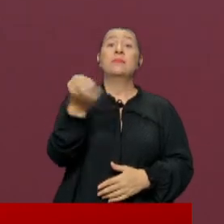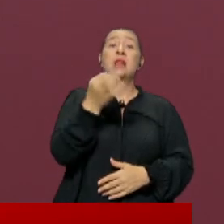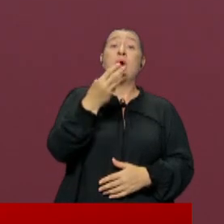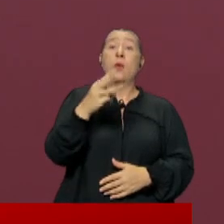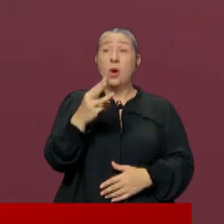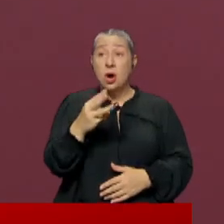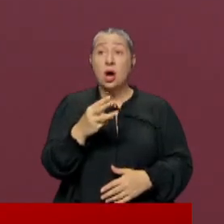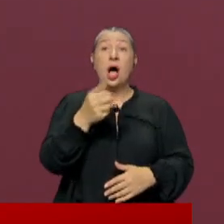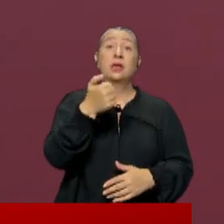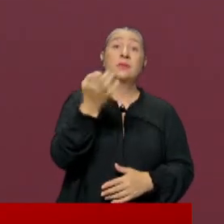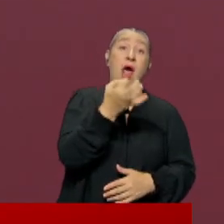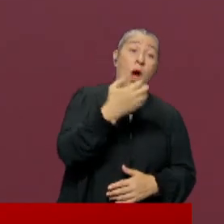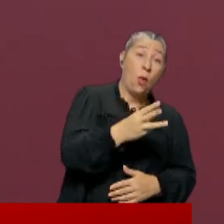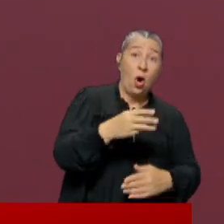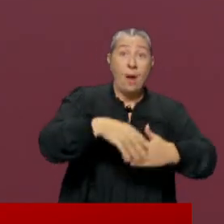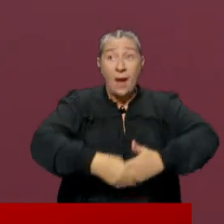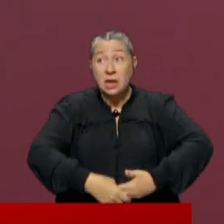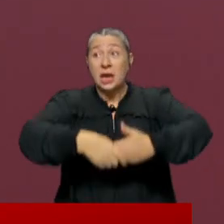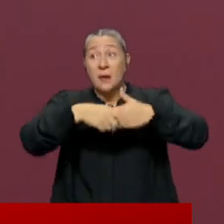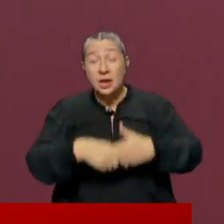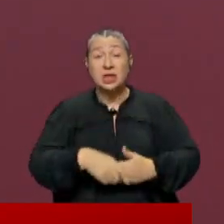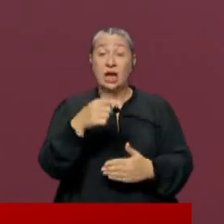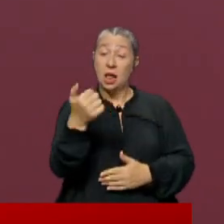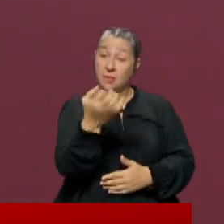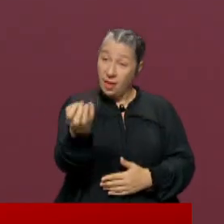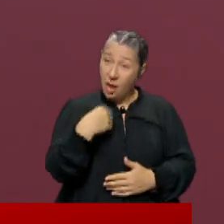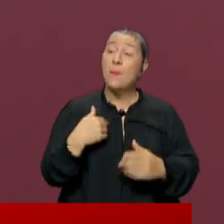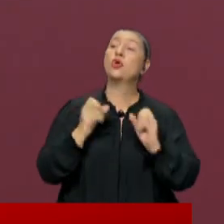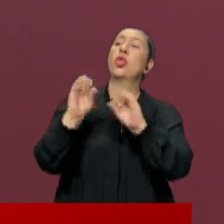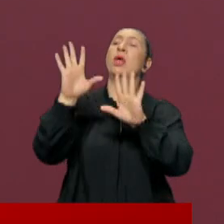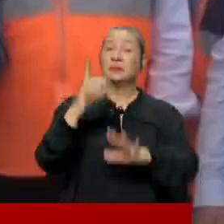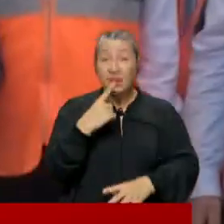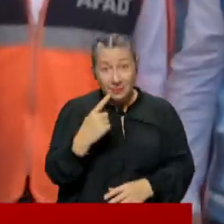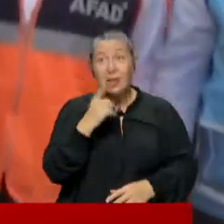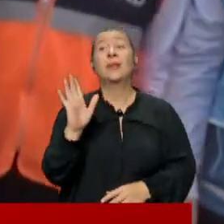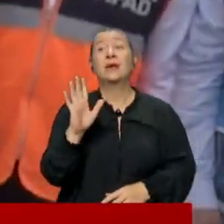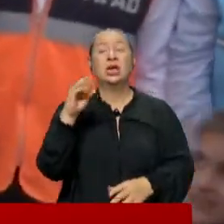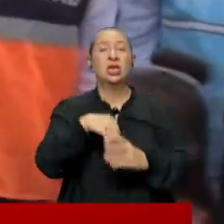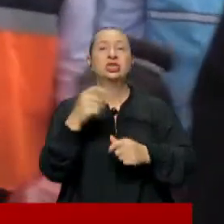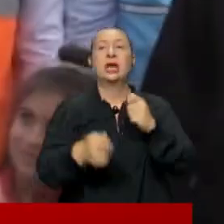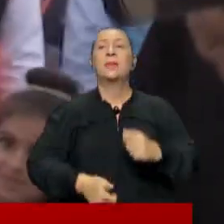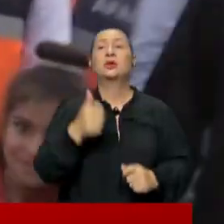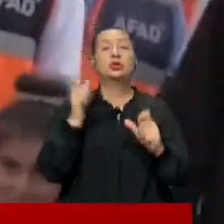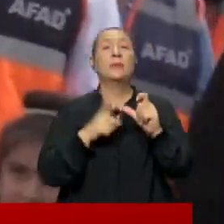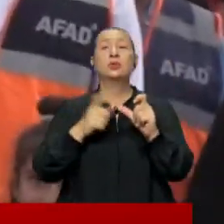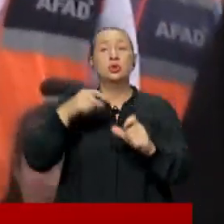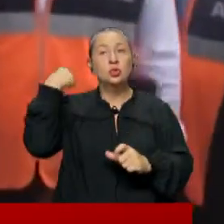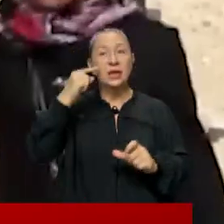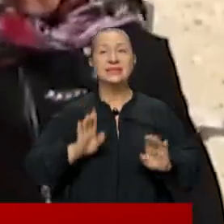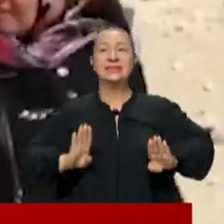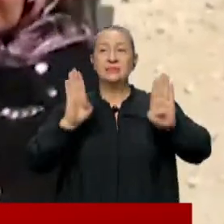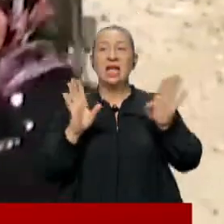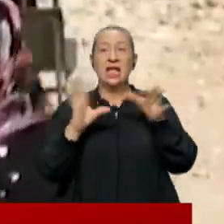avro, 3 milyar avro, 6 milyar avro. Ver 6 milyarı sana yollamayın bunları dedi mi demedim. İçişleri Bakanı Süleyman Soylu Suriyeli